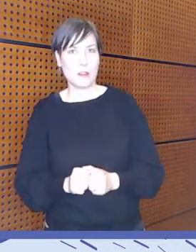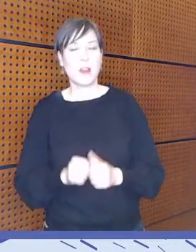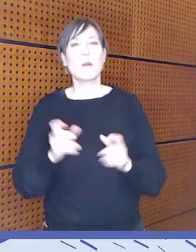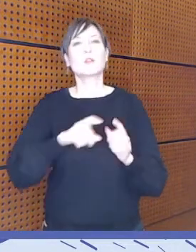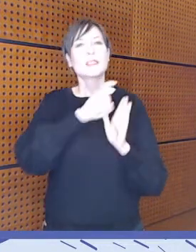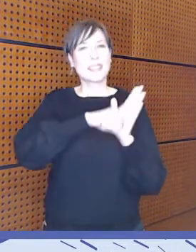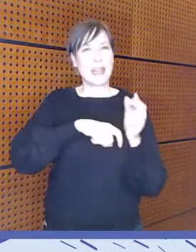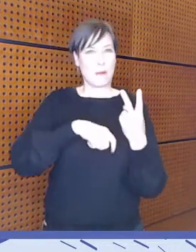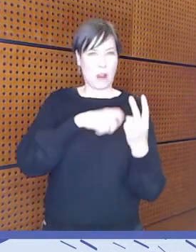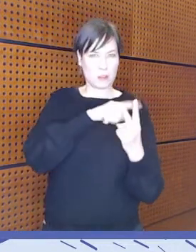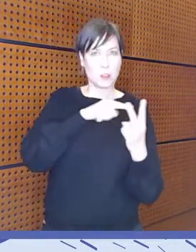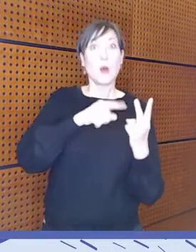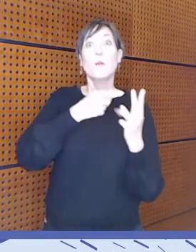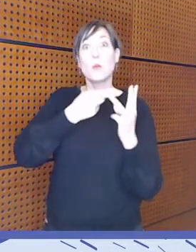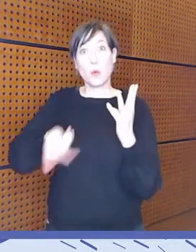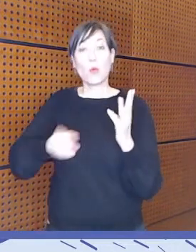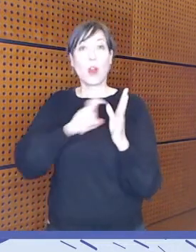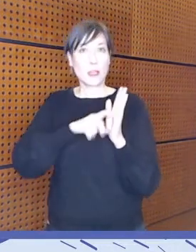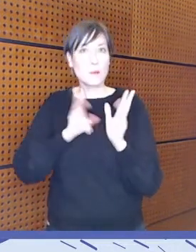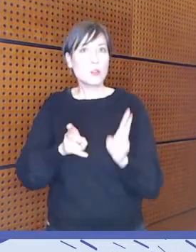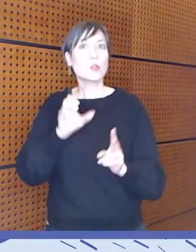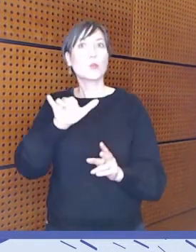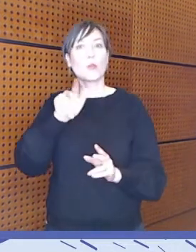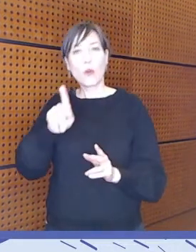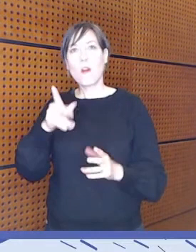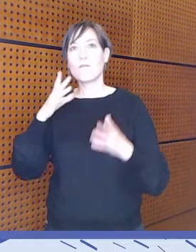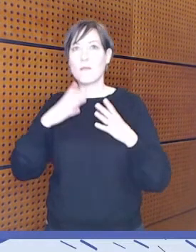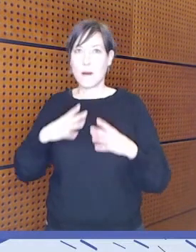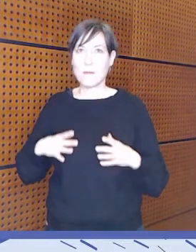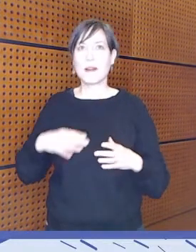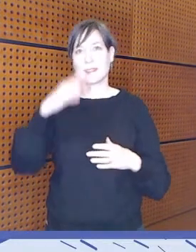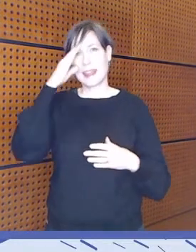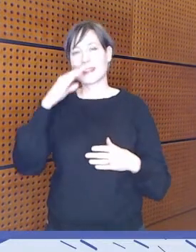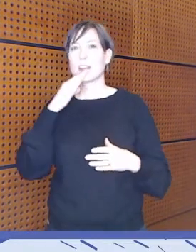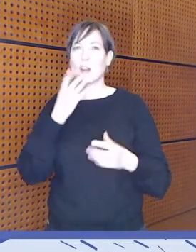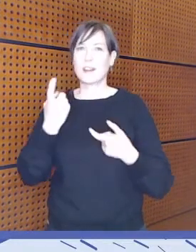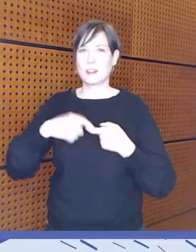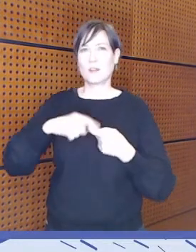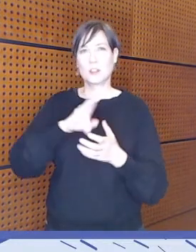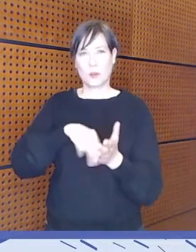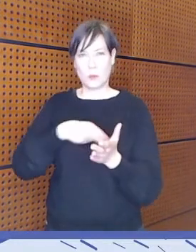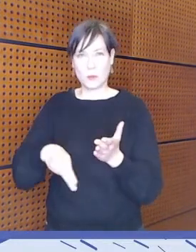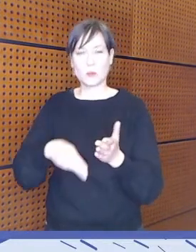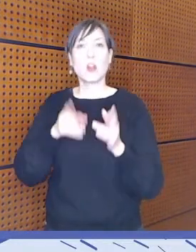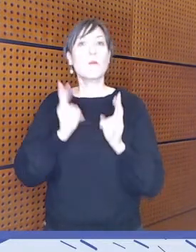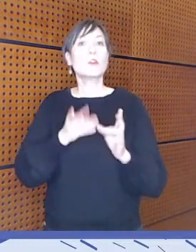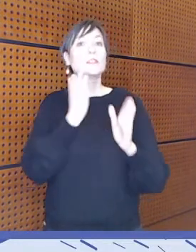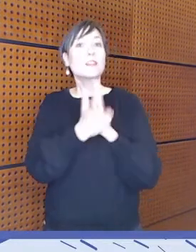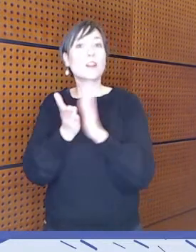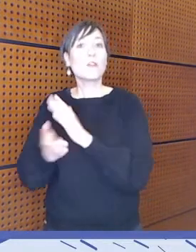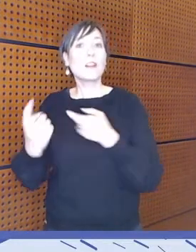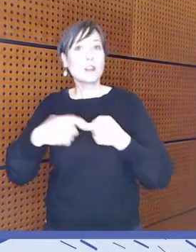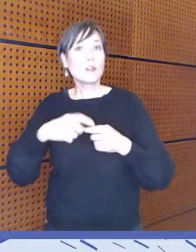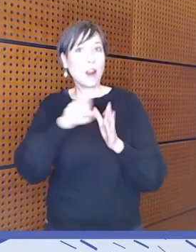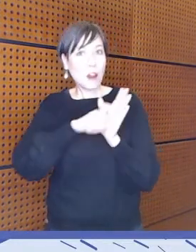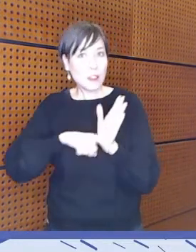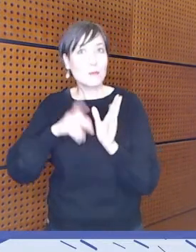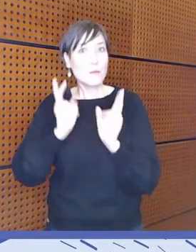paljon muitakin. Muun muassa se YK vammaisten henkilöiden oikeuksia koskeva sopimus ja kaikkiin saavutettavuuteen liittyvä lainsäädäntö.